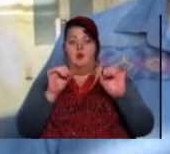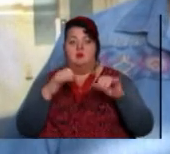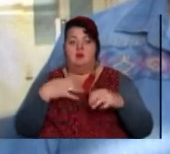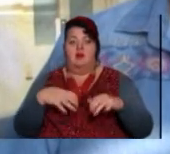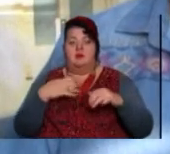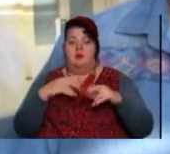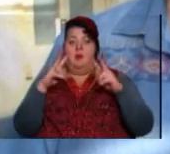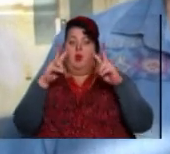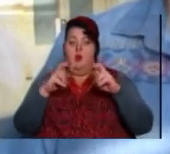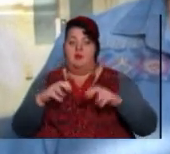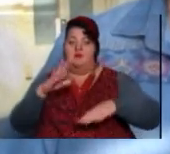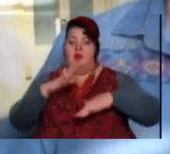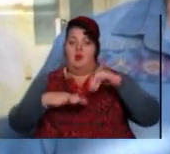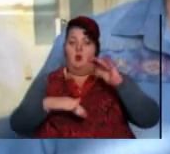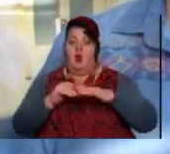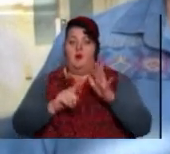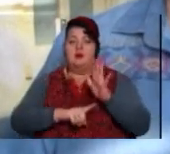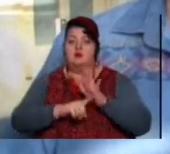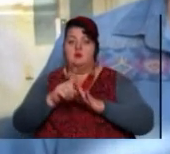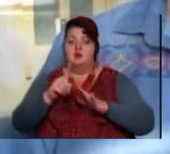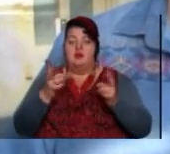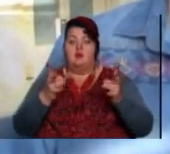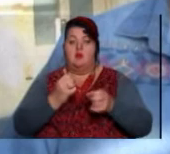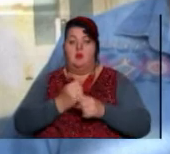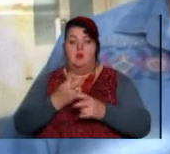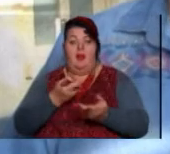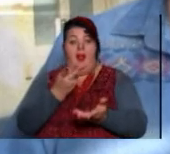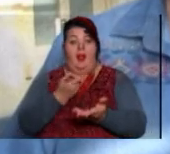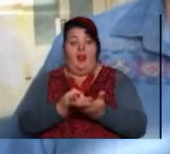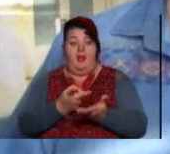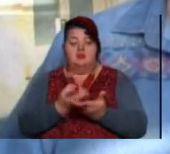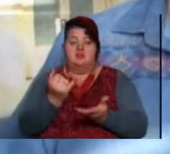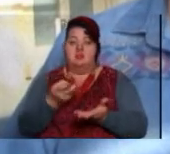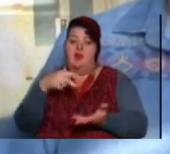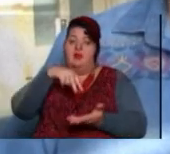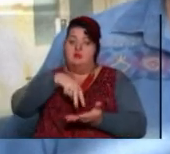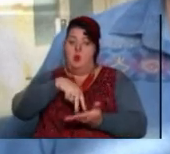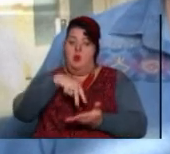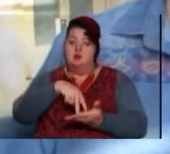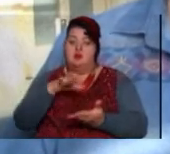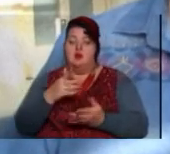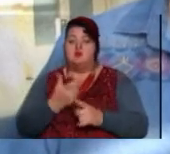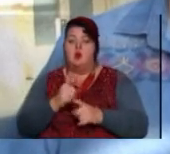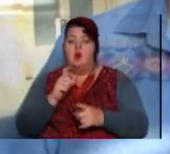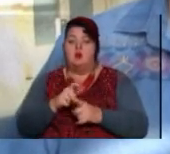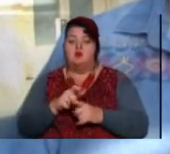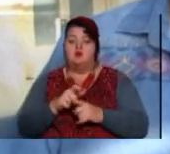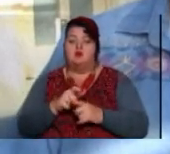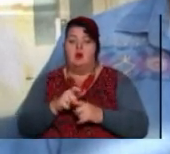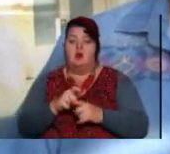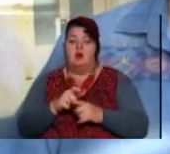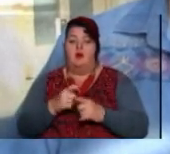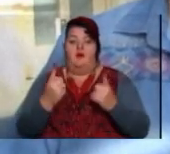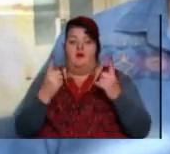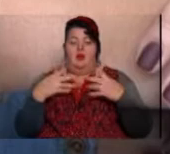обдивлятися руками. Спочатку це можна робити і лежачі, і стоячі. І якщо дуже масивна молочна залоза,